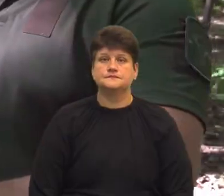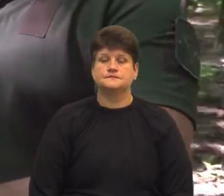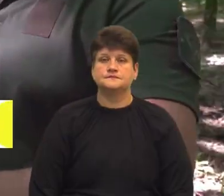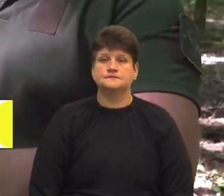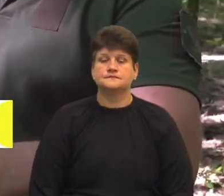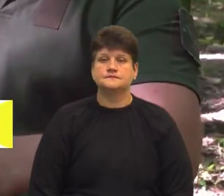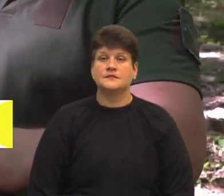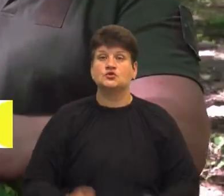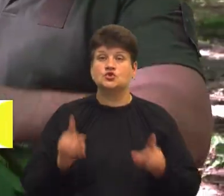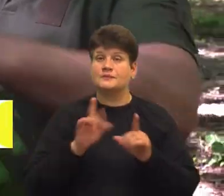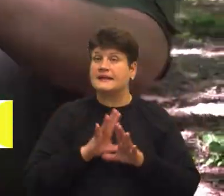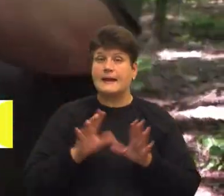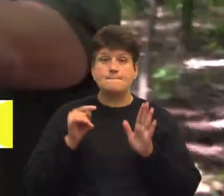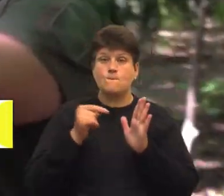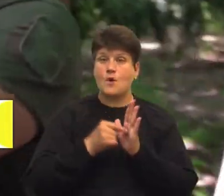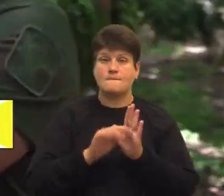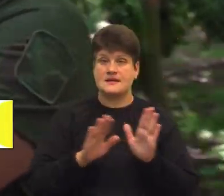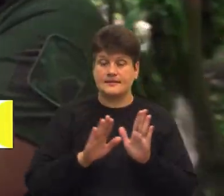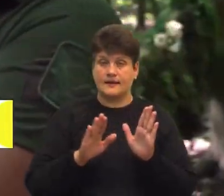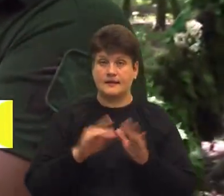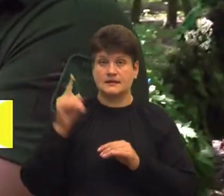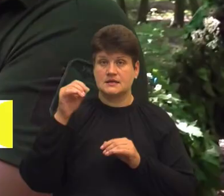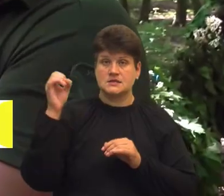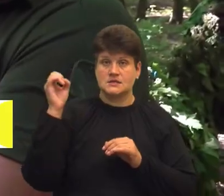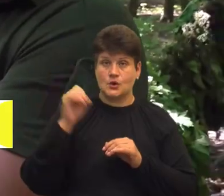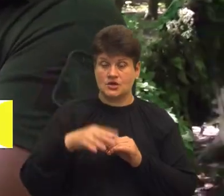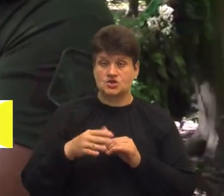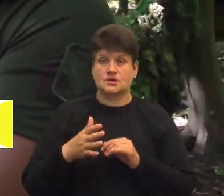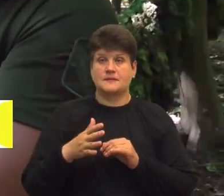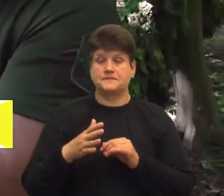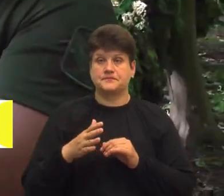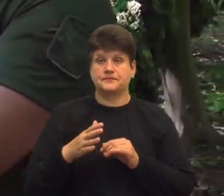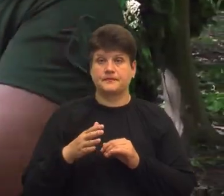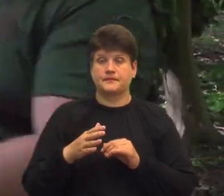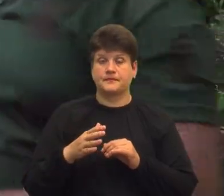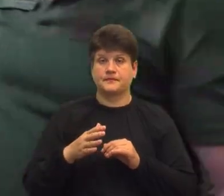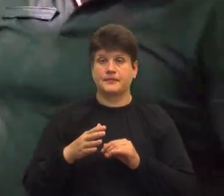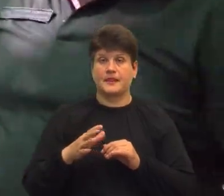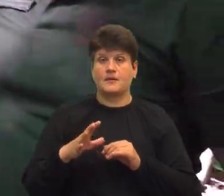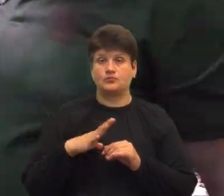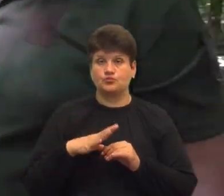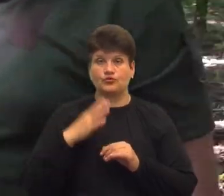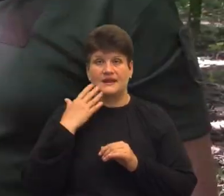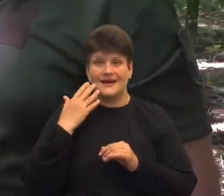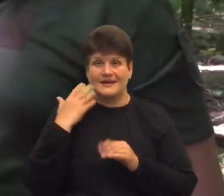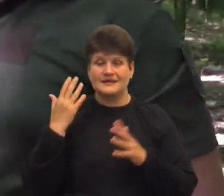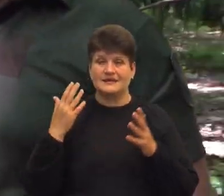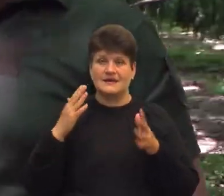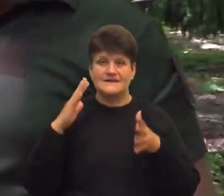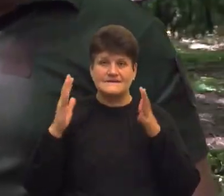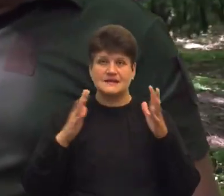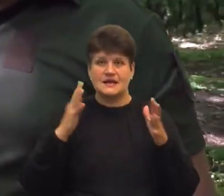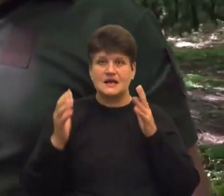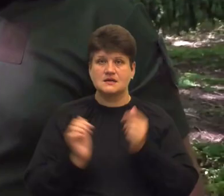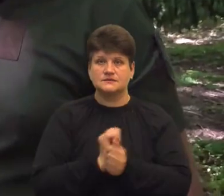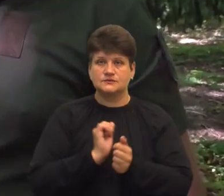Щоб не попадали сонячні прямі проміні, але був легенький вітерець, щоб вони просихали собі і